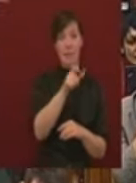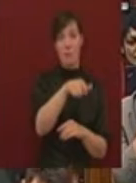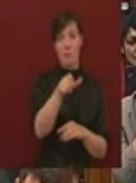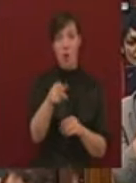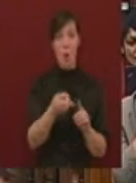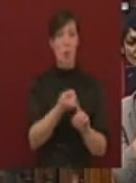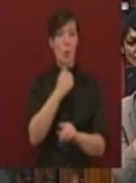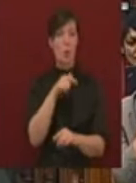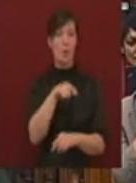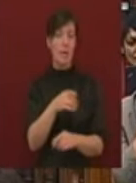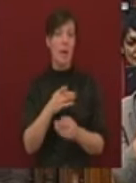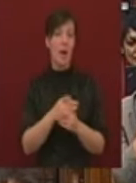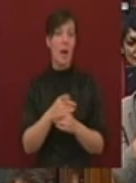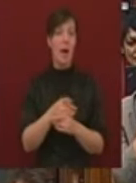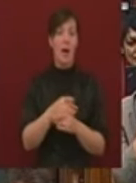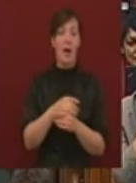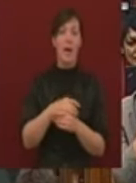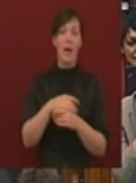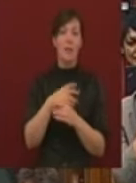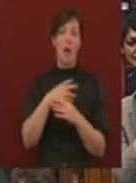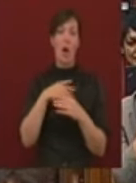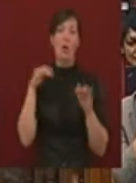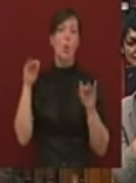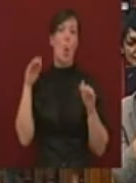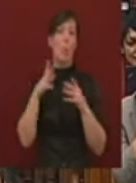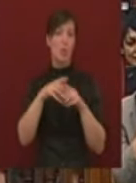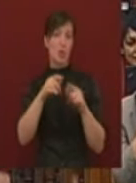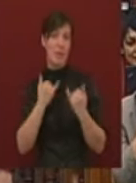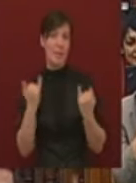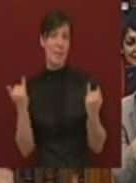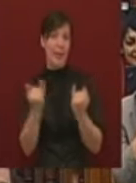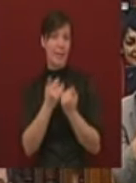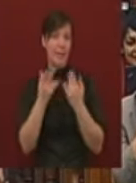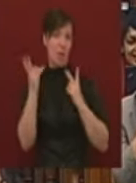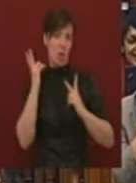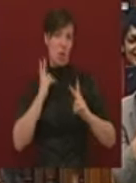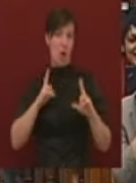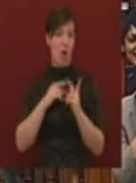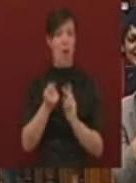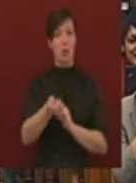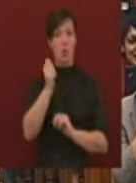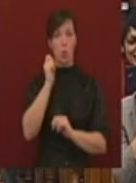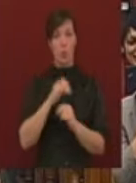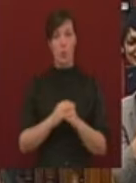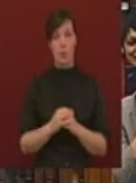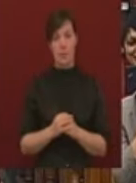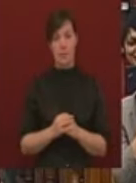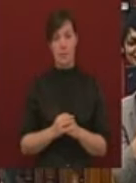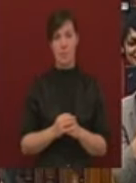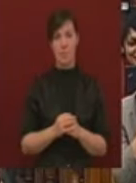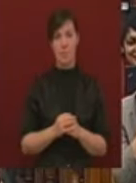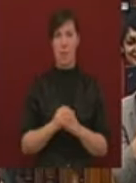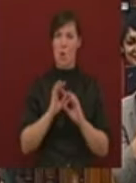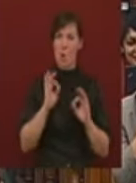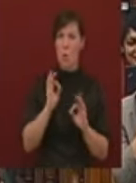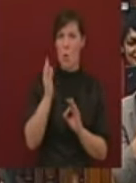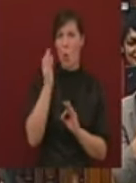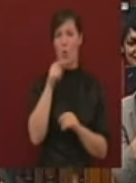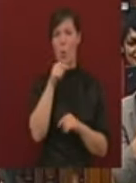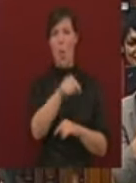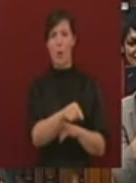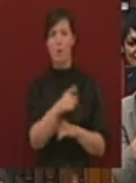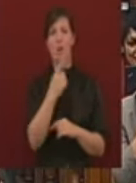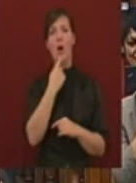kisorsolni. Tisztelt miniszterelnök úr! Helyes az, hogy ön a szuverenitásra hivatkozott, és